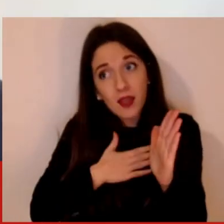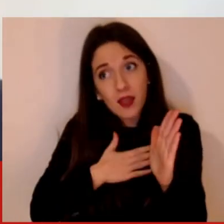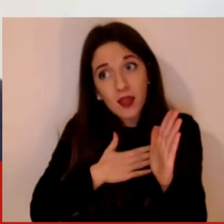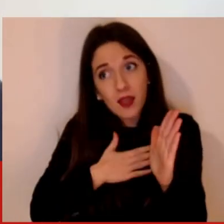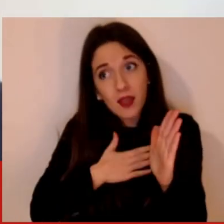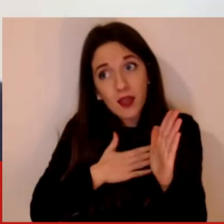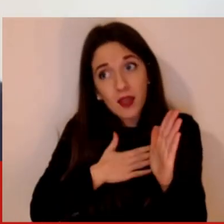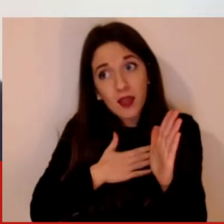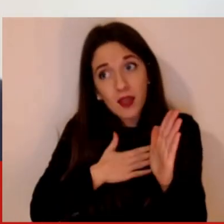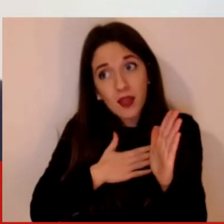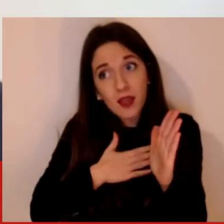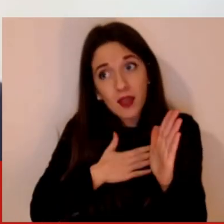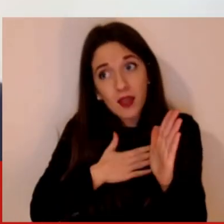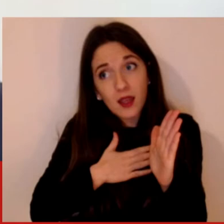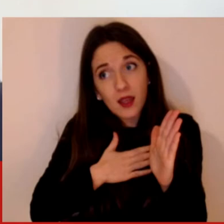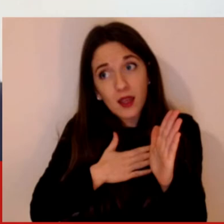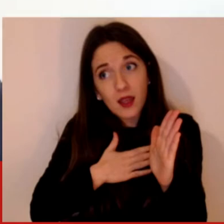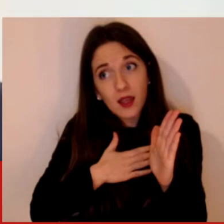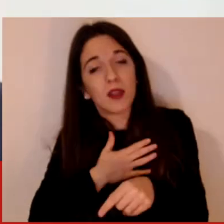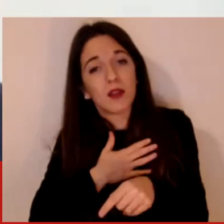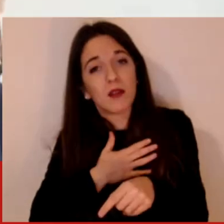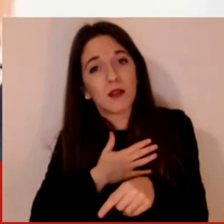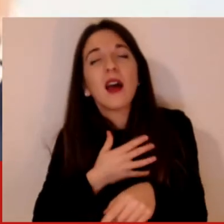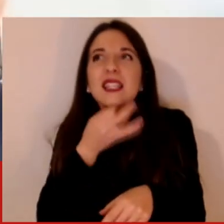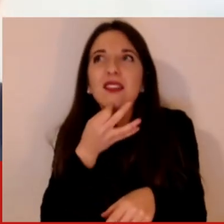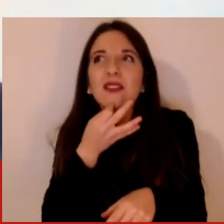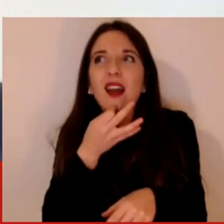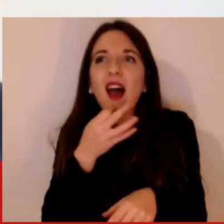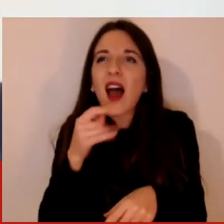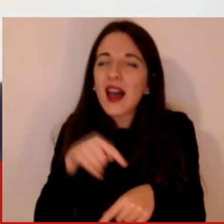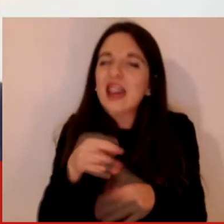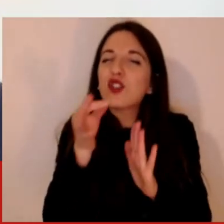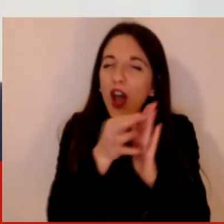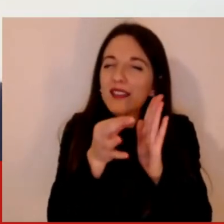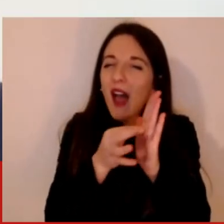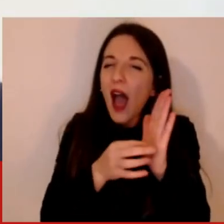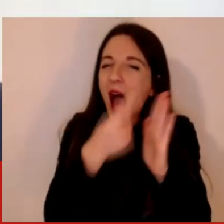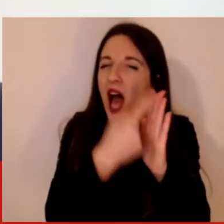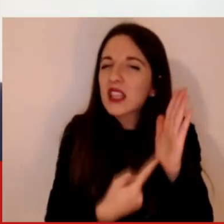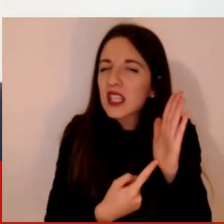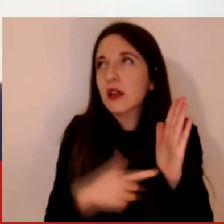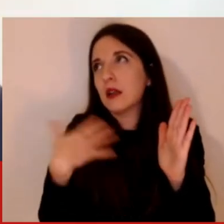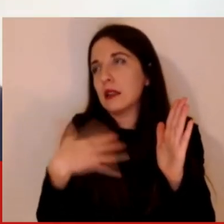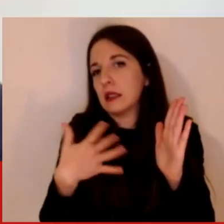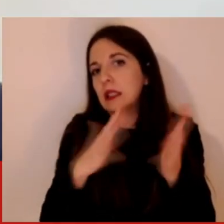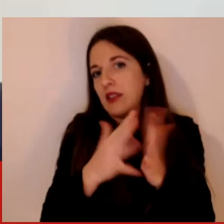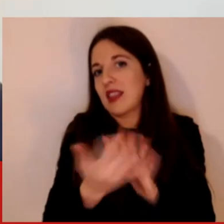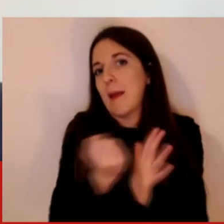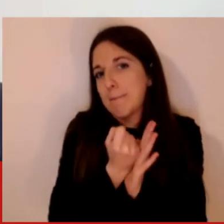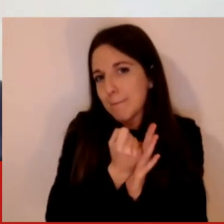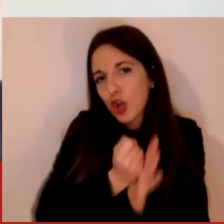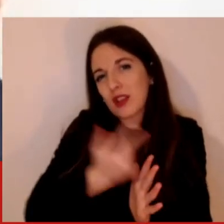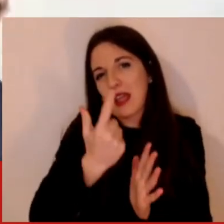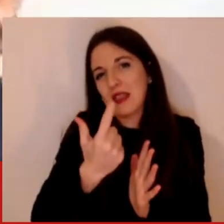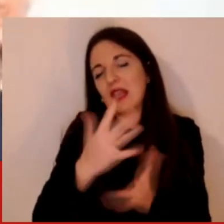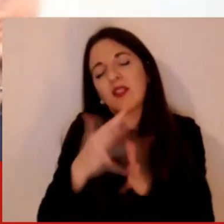che si sta trasformando dove questi dati stanno diventando appunto qualche cosa di molto complesso. Il problema è